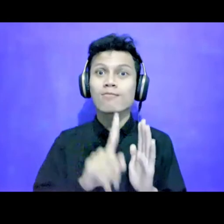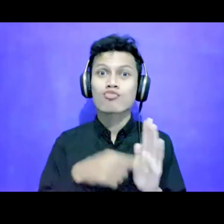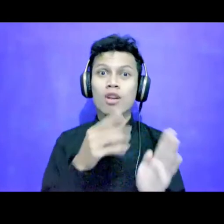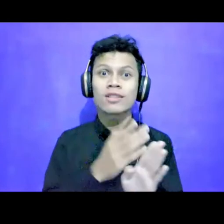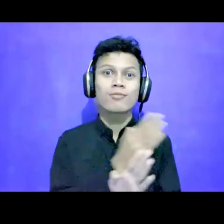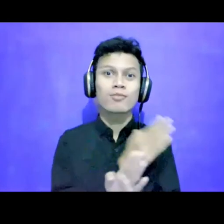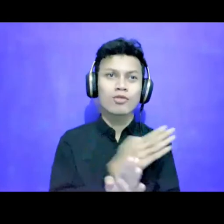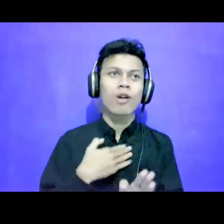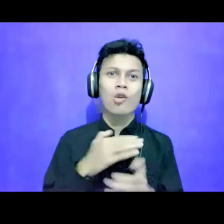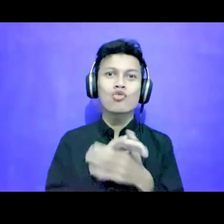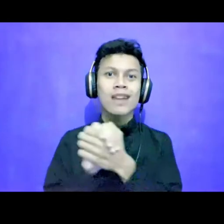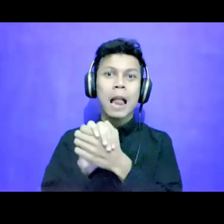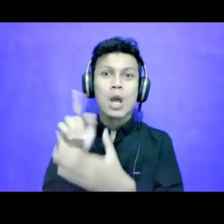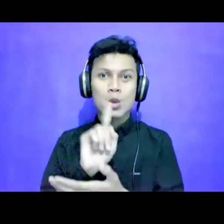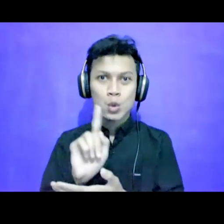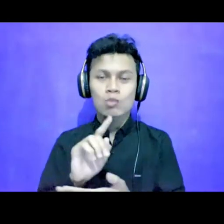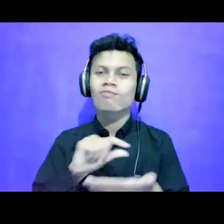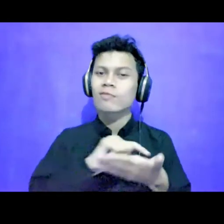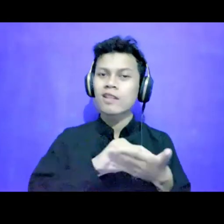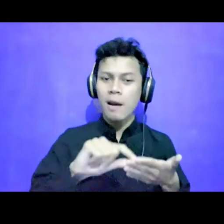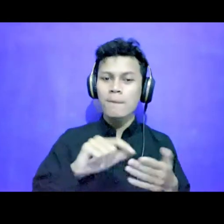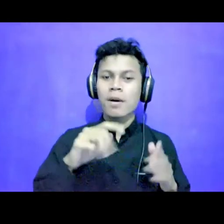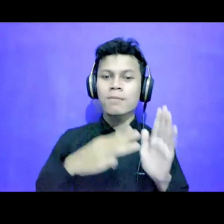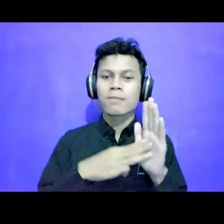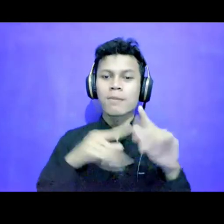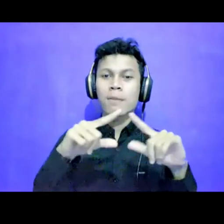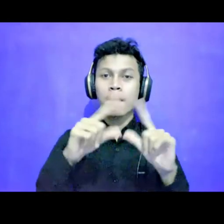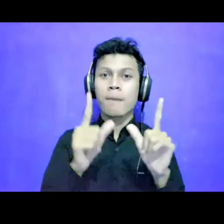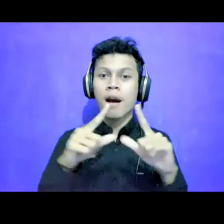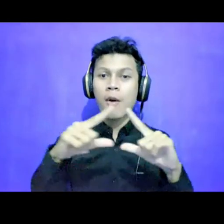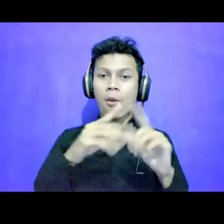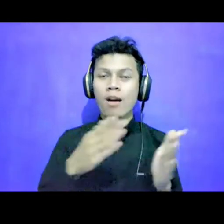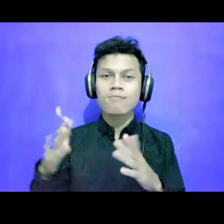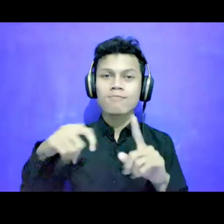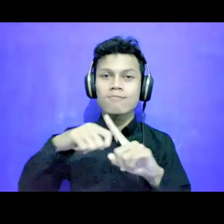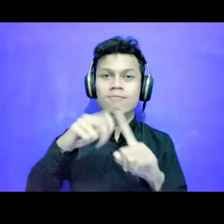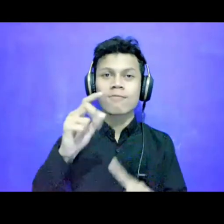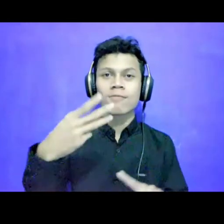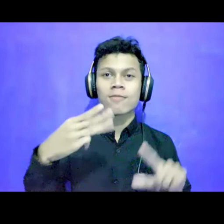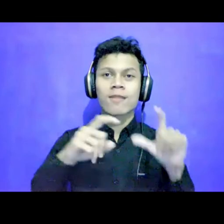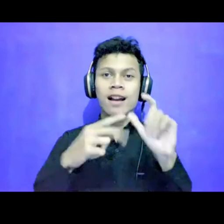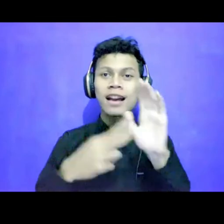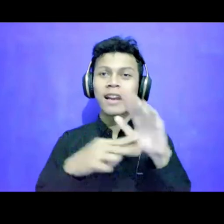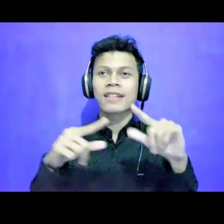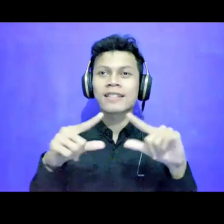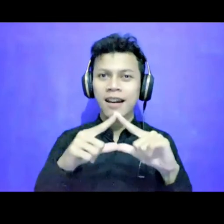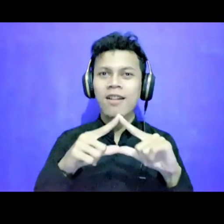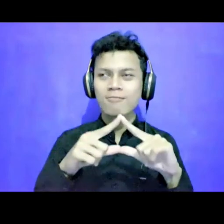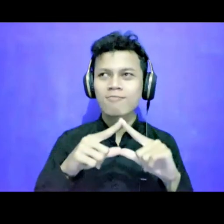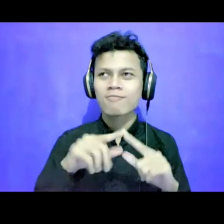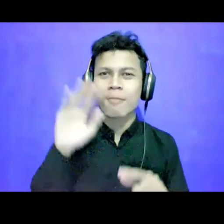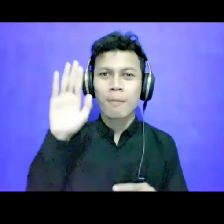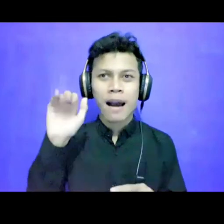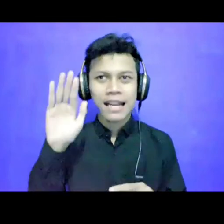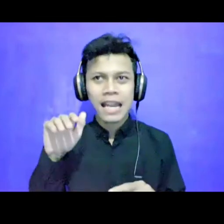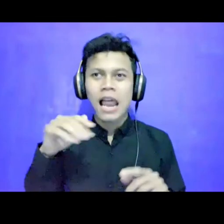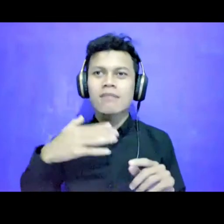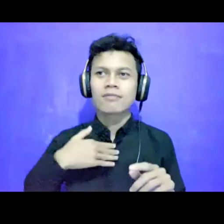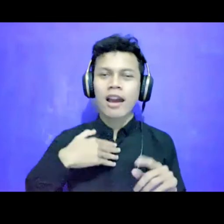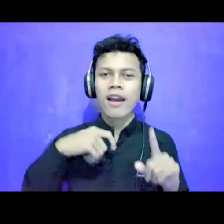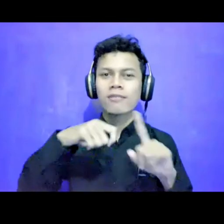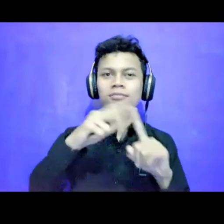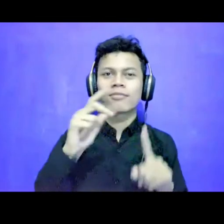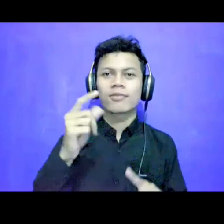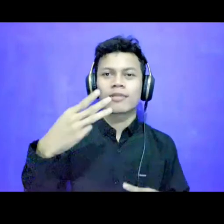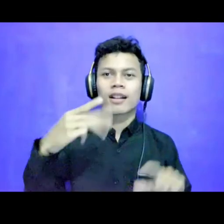perkenalan dulu Nama aku Mawakresna, biasa dipanggil Kresna Panggil aja nama, nggak perlu pakai bank atau mas